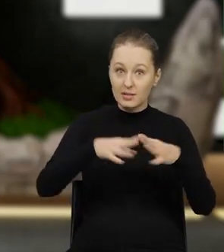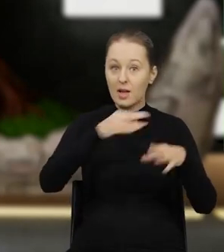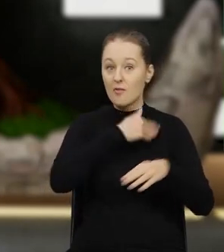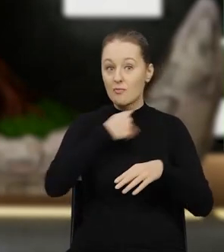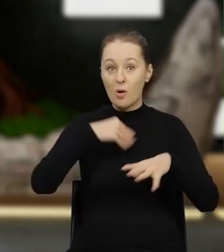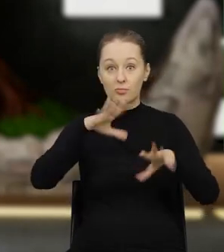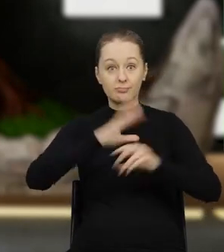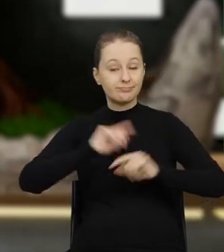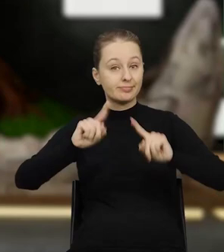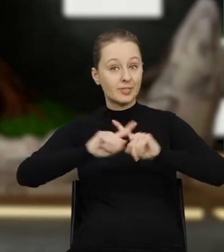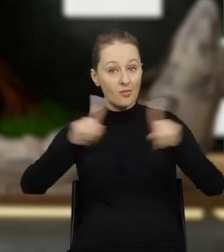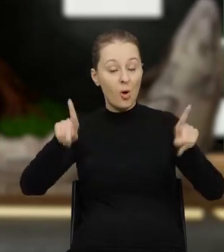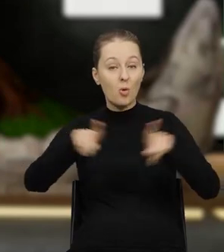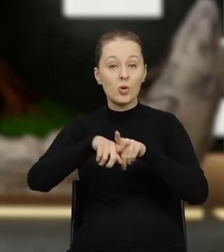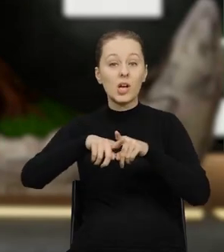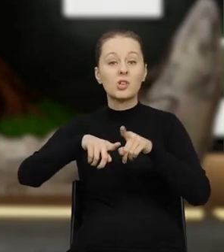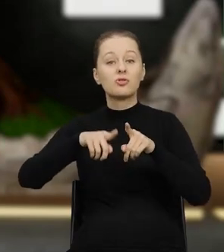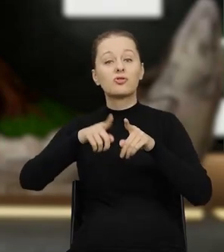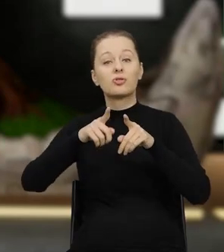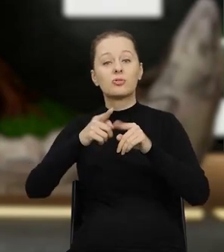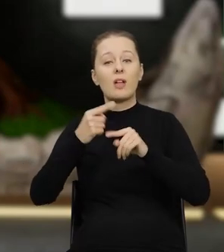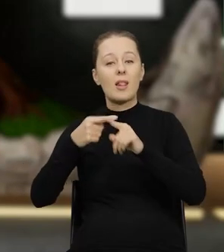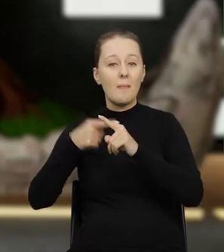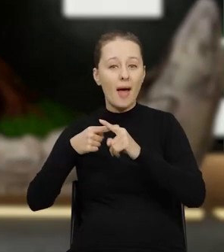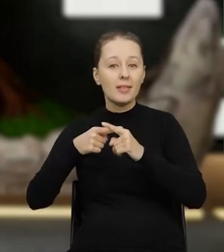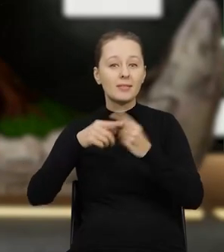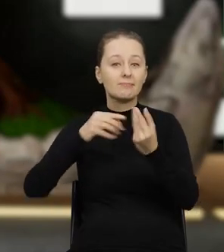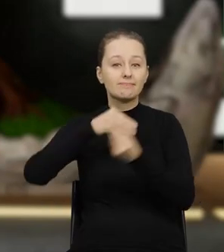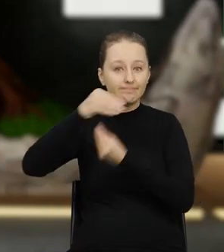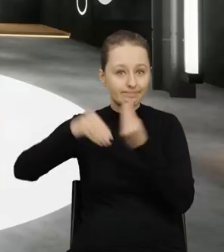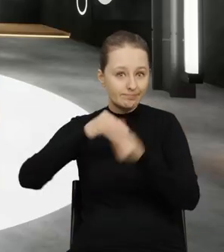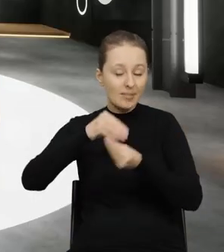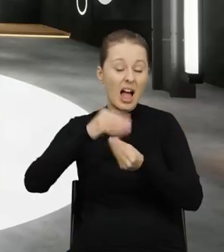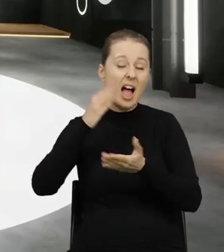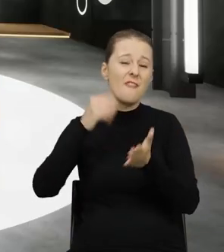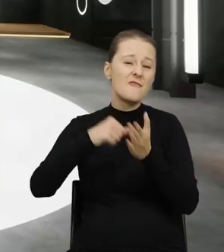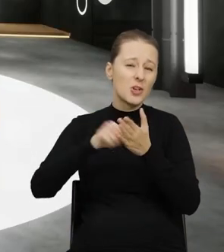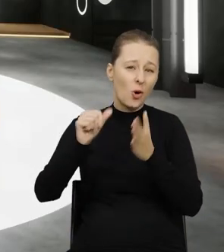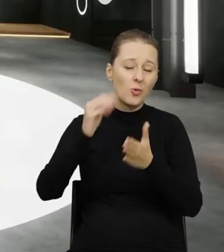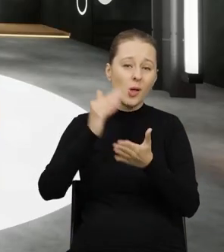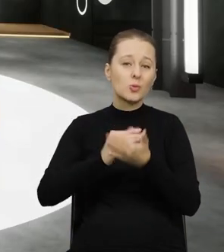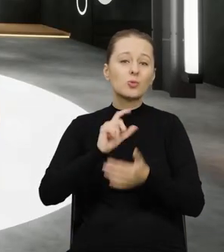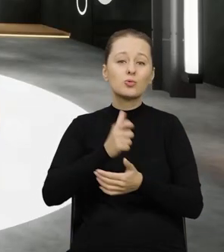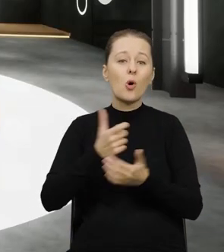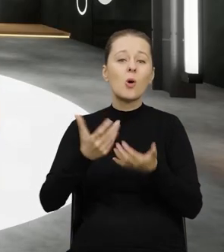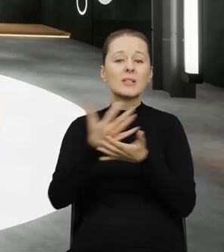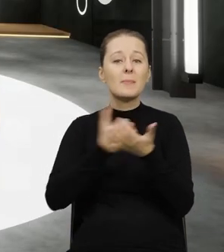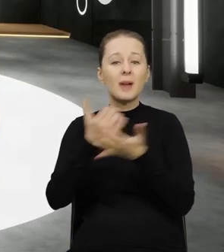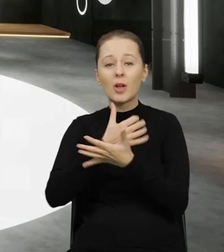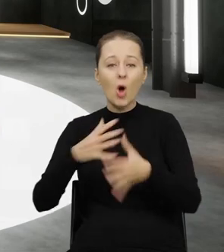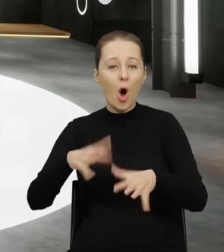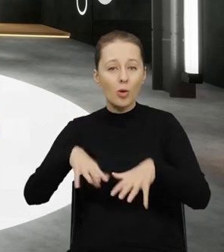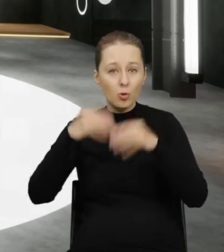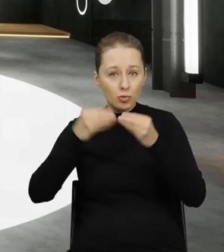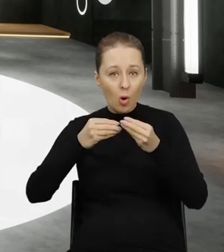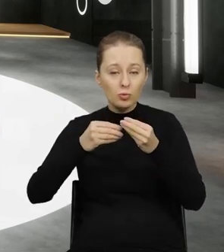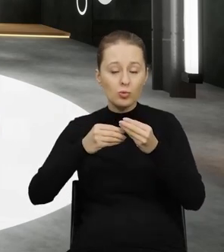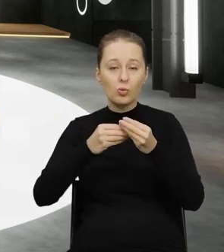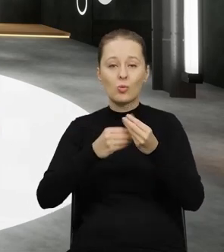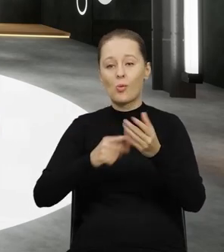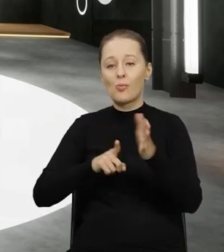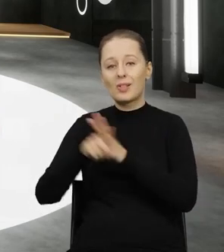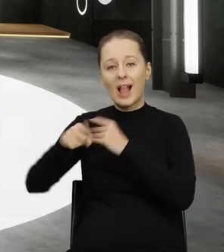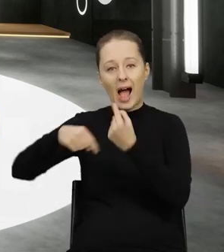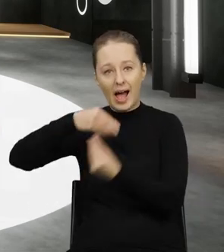tych, które powstały z przetworzenia odpadów komunalnych. Z wyjątkiem tych, które zostały zebrane od początku selektywnie i są przeznaczone do